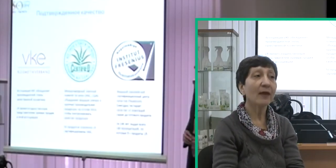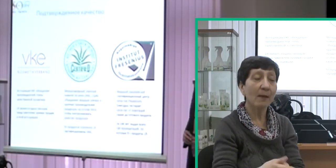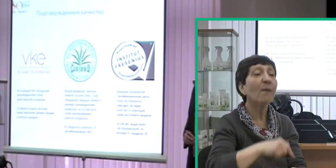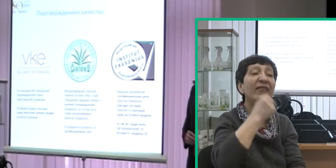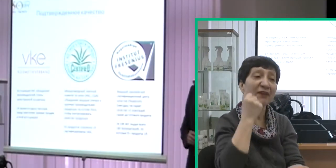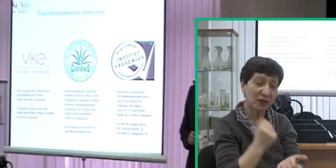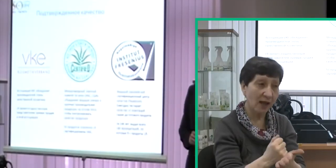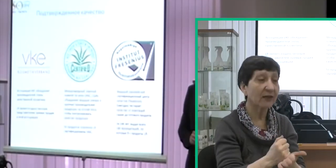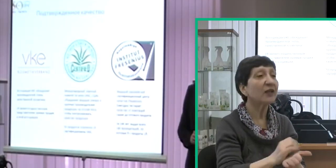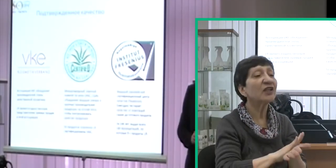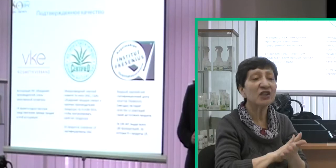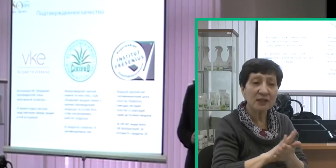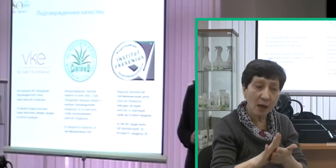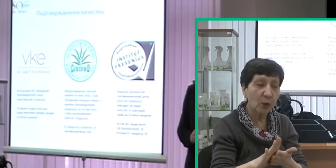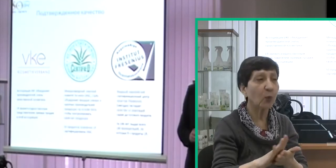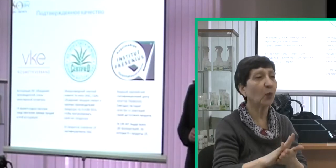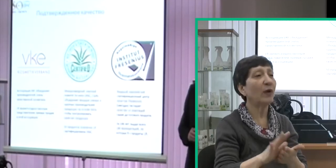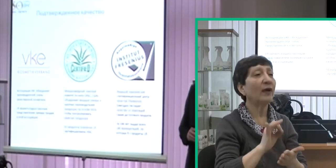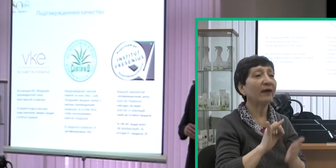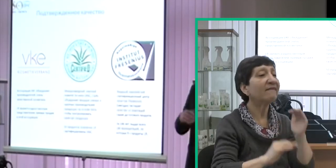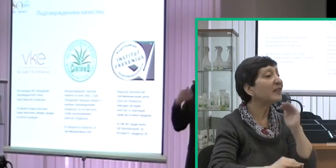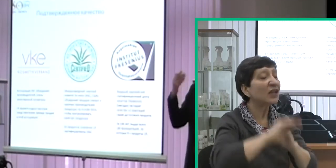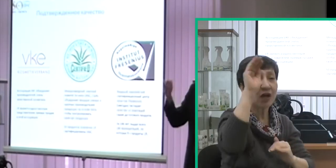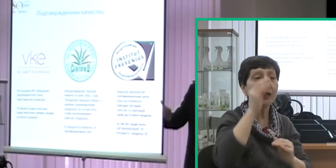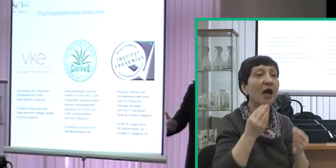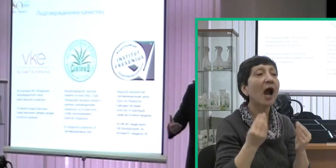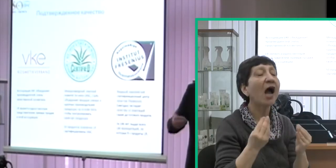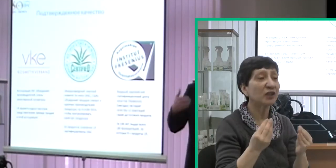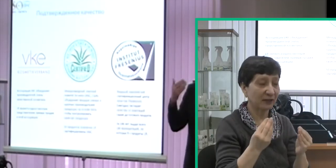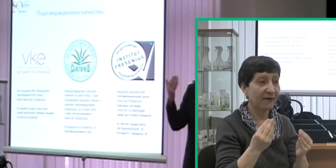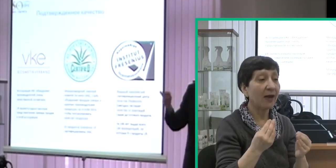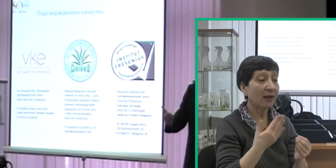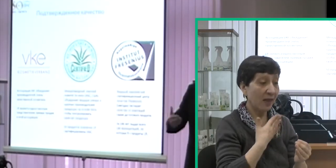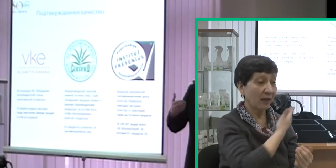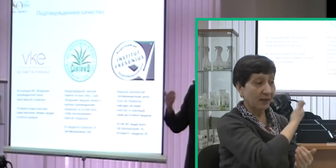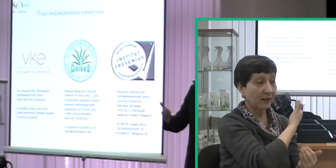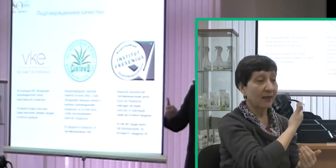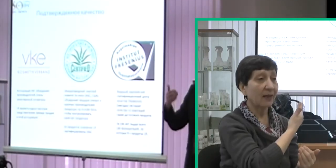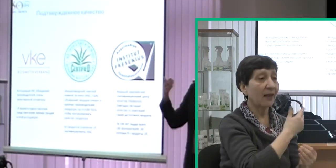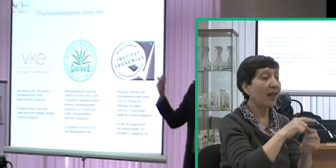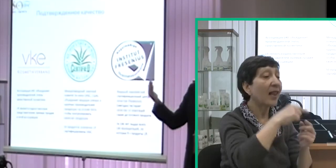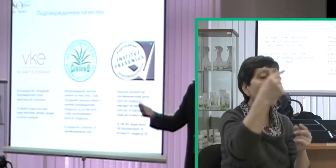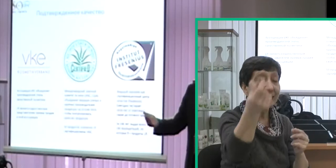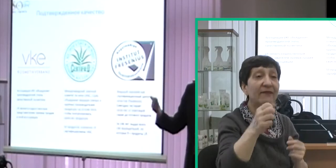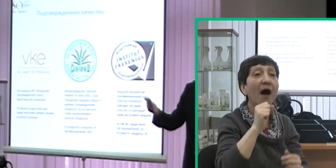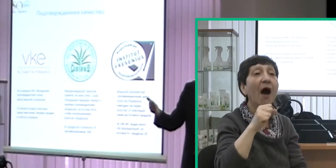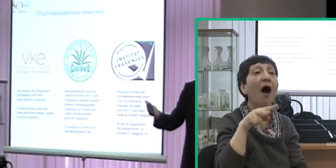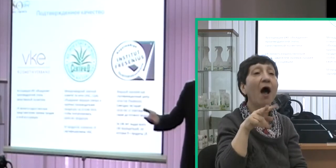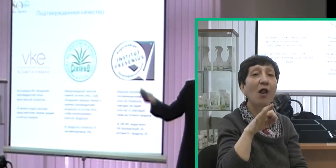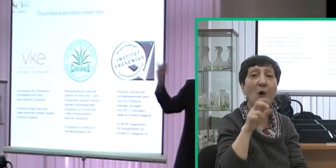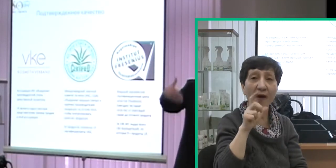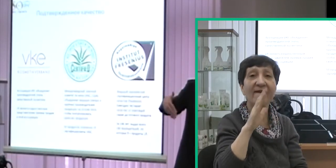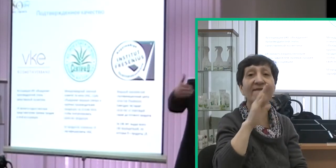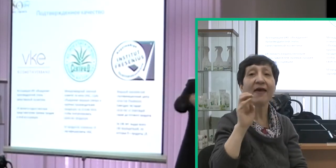То есть подтверждает нам чистоту и высочайшее качество происхождения наших листьев